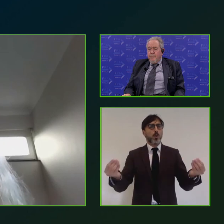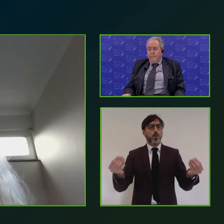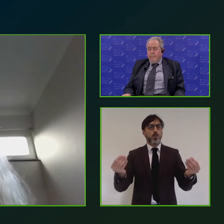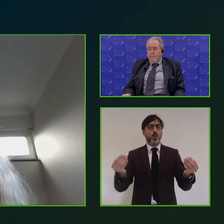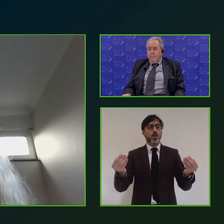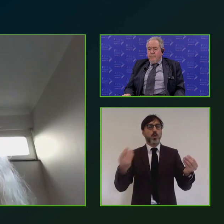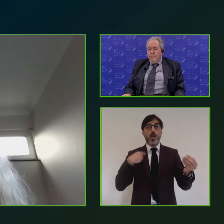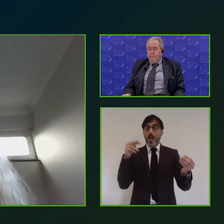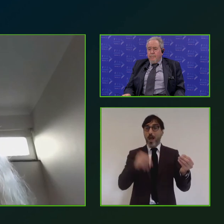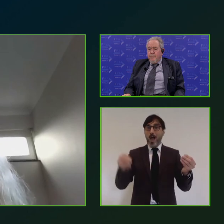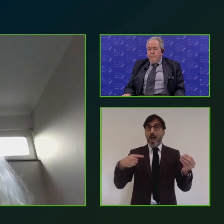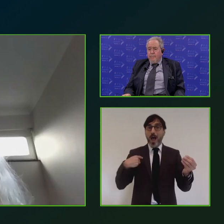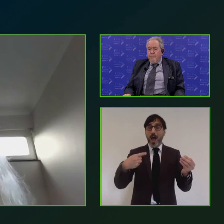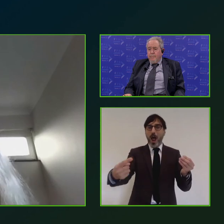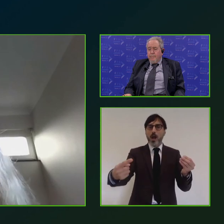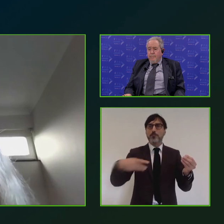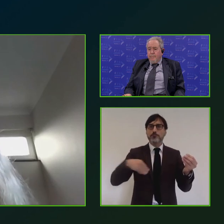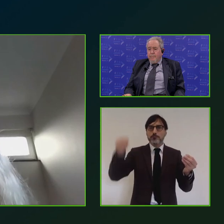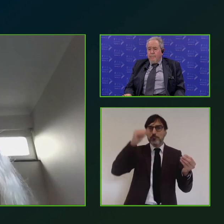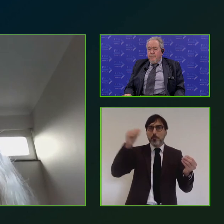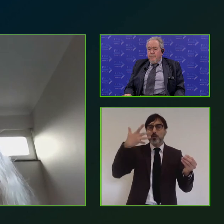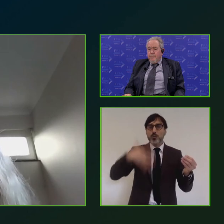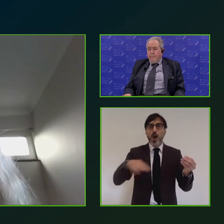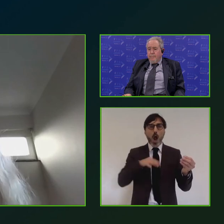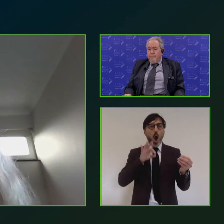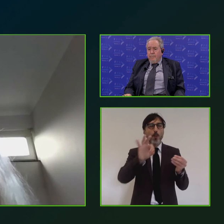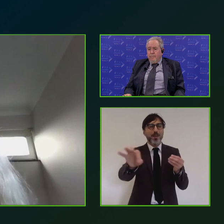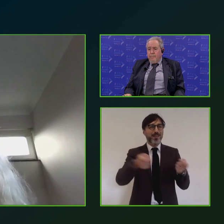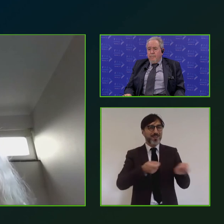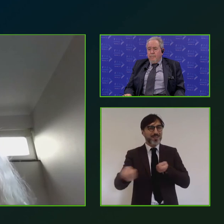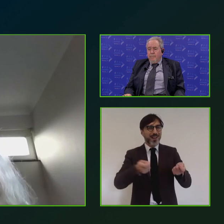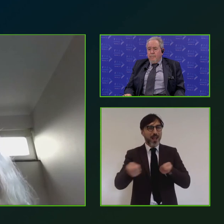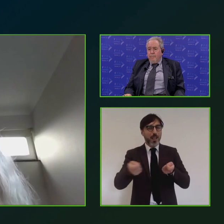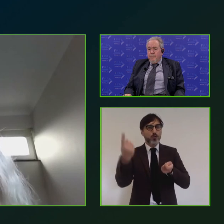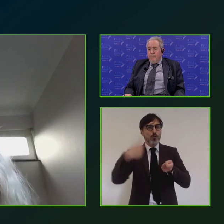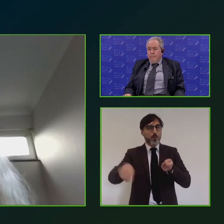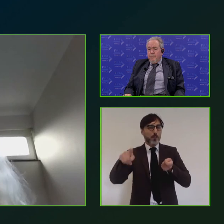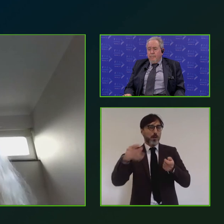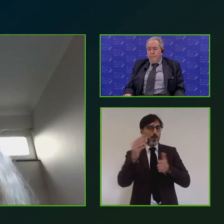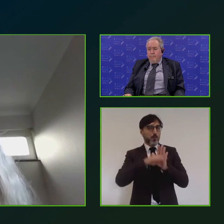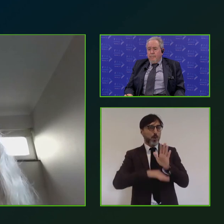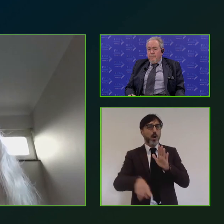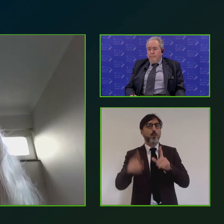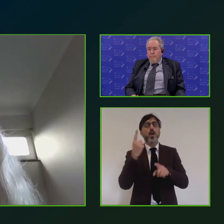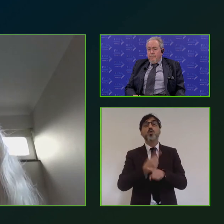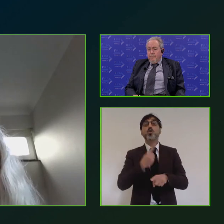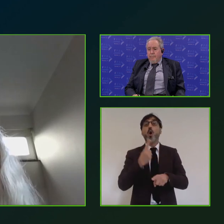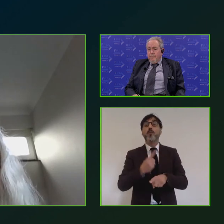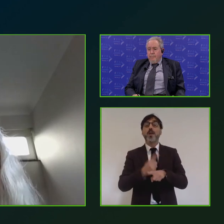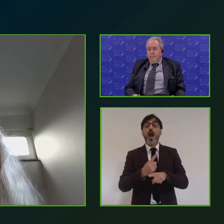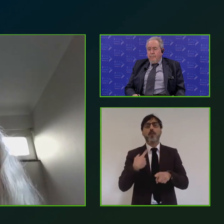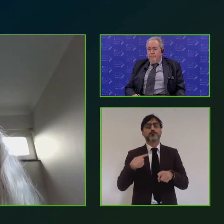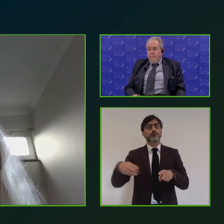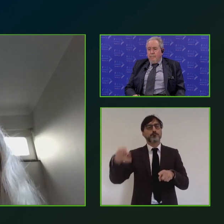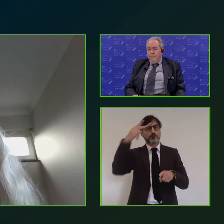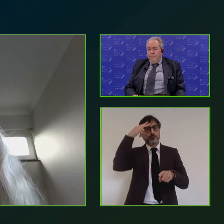questi anni di implementazione degli obiettivi strategici originali del programma dovrà sicuramente essere tenuto in